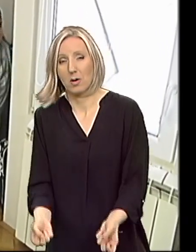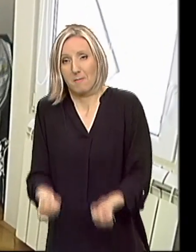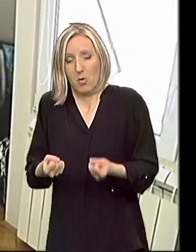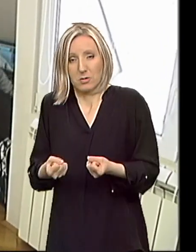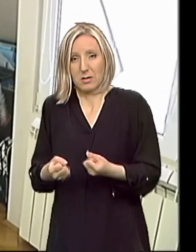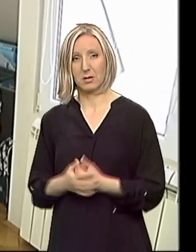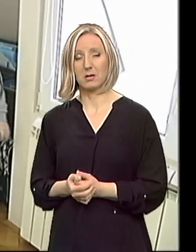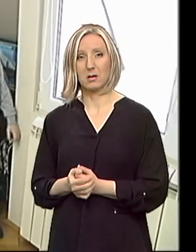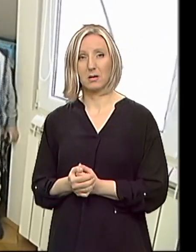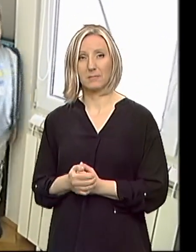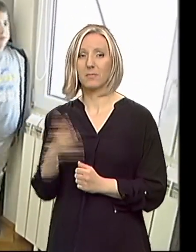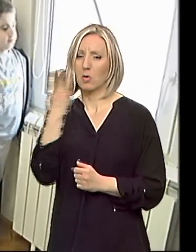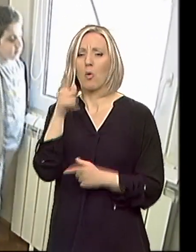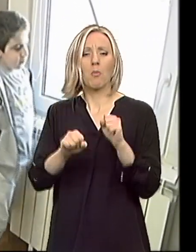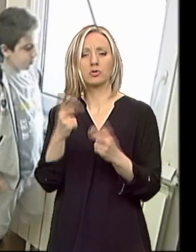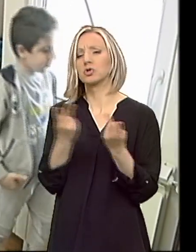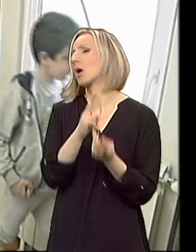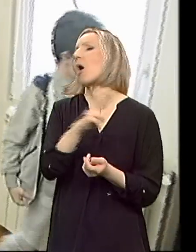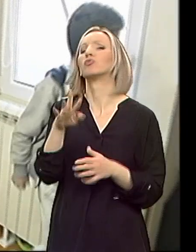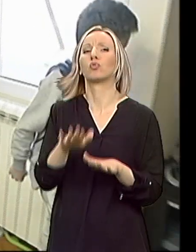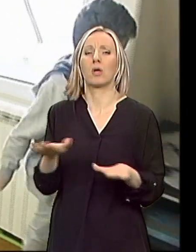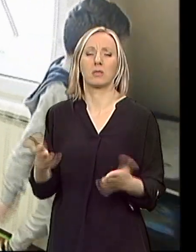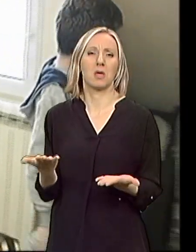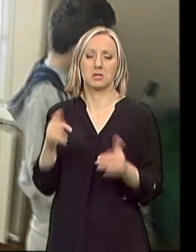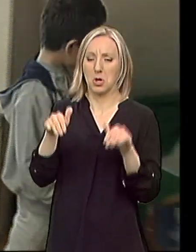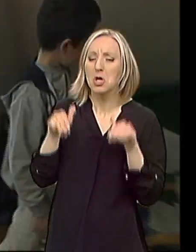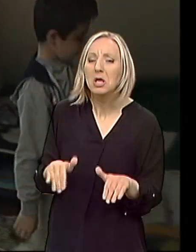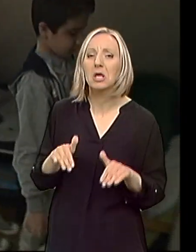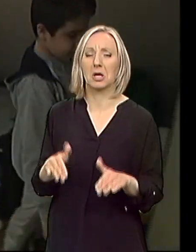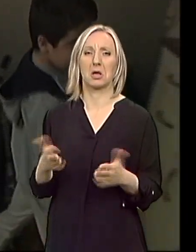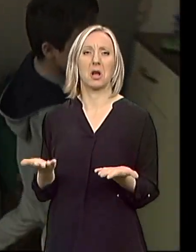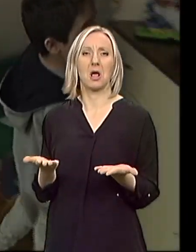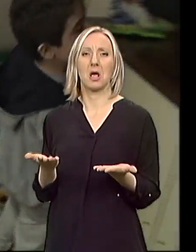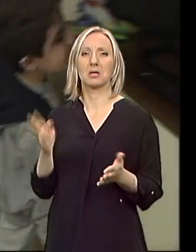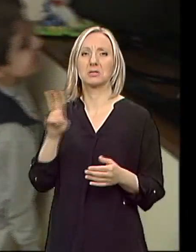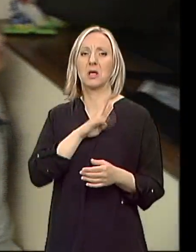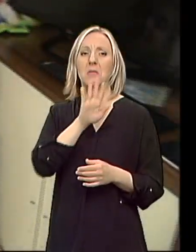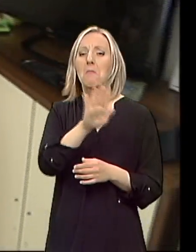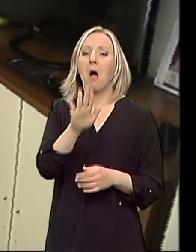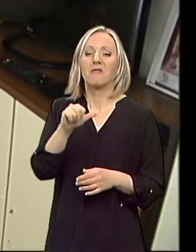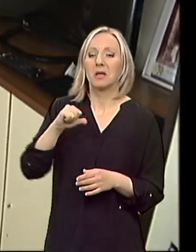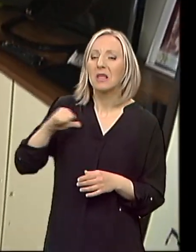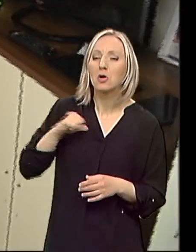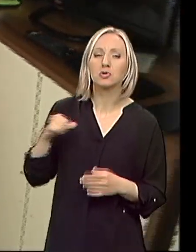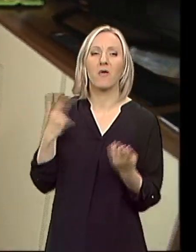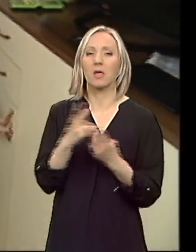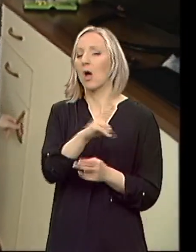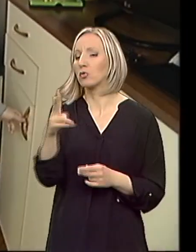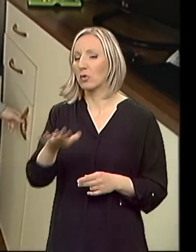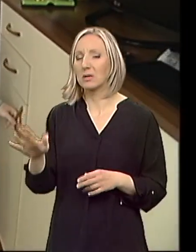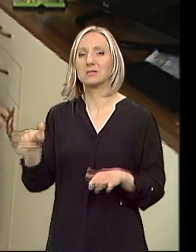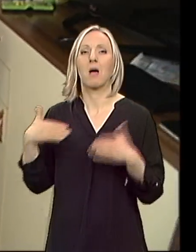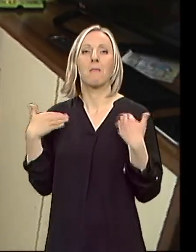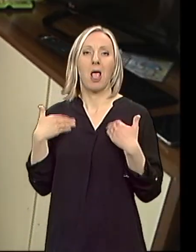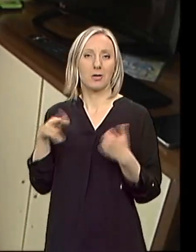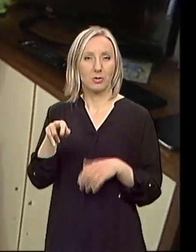Normalno, znači, ponaša se kao i sva druga deca, igra se, ima zanimanja kao i druga deca, ima brata mlađeg